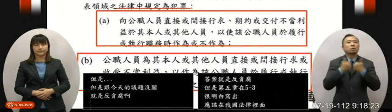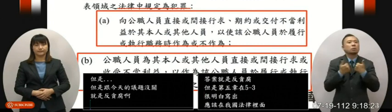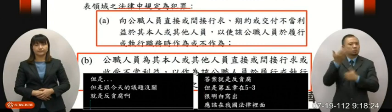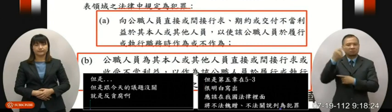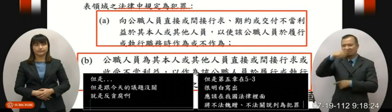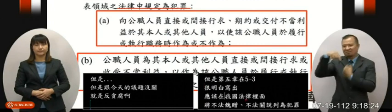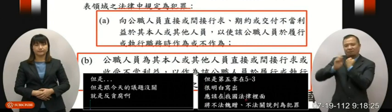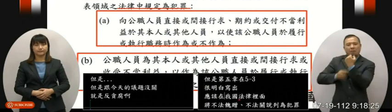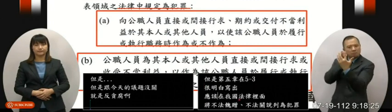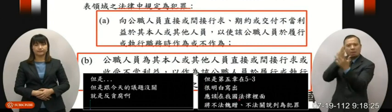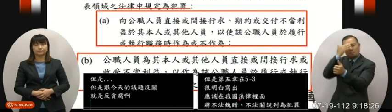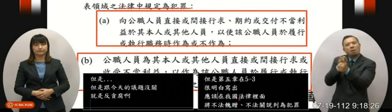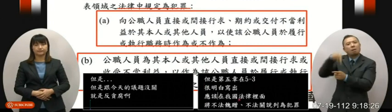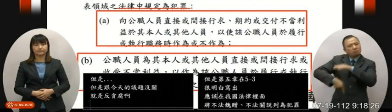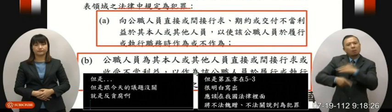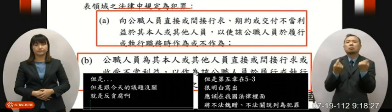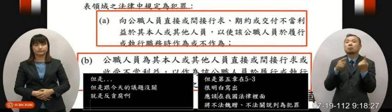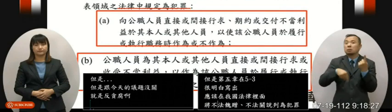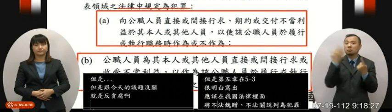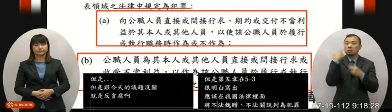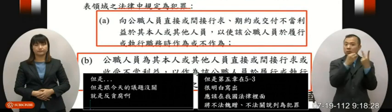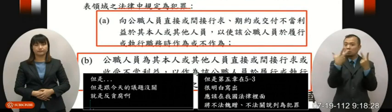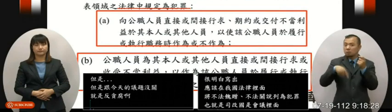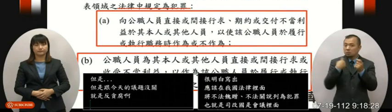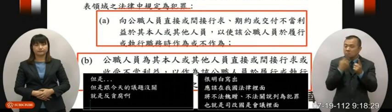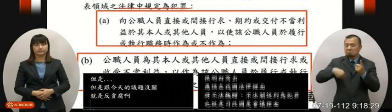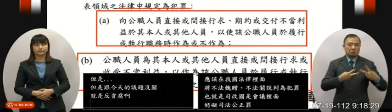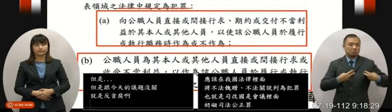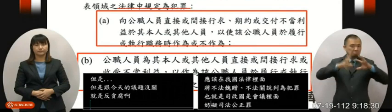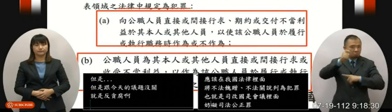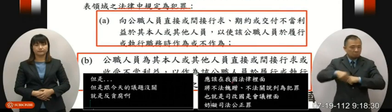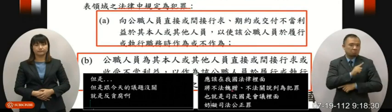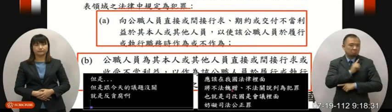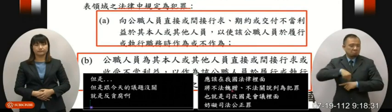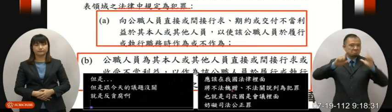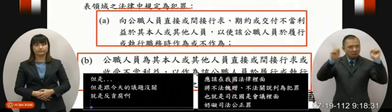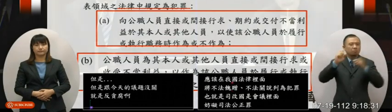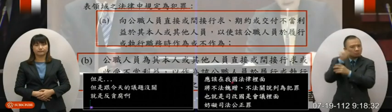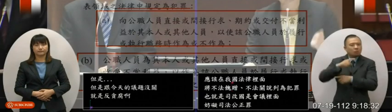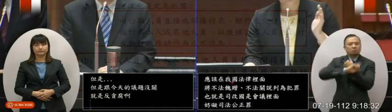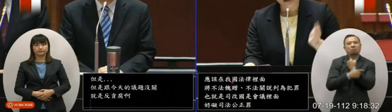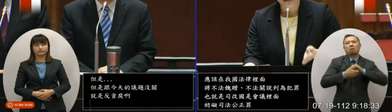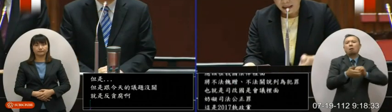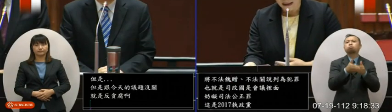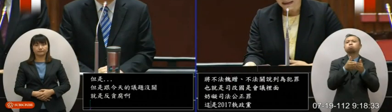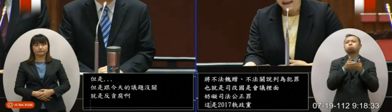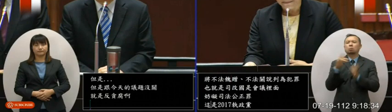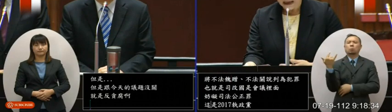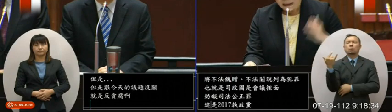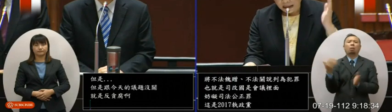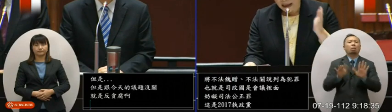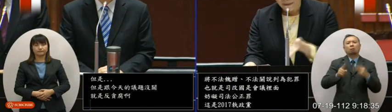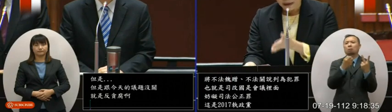法公正罪那这个是2017年执政党跟蔡英文总统已经跟国人承诺要来制定的法律但是到现在20